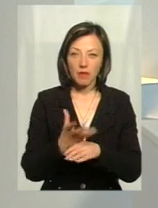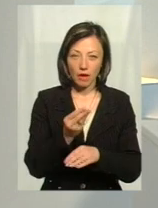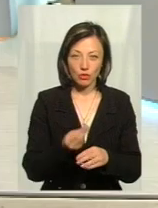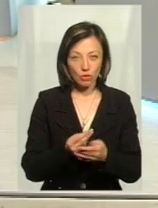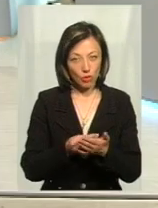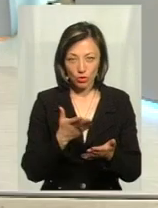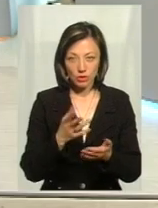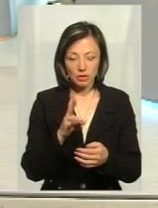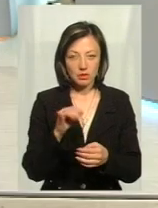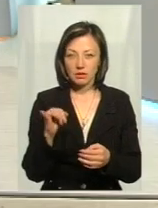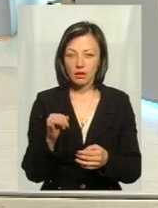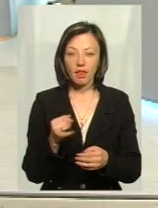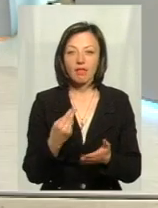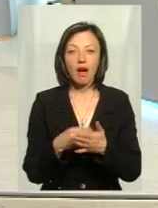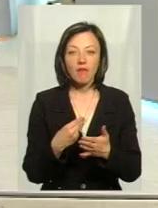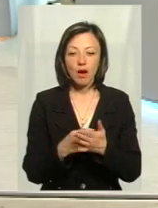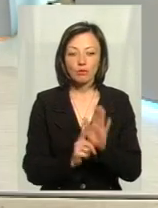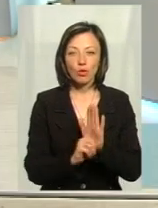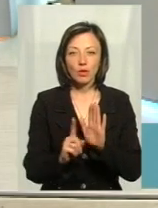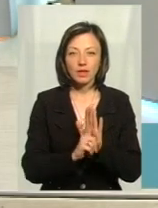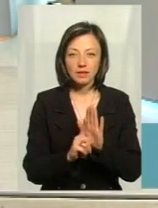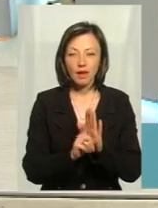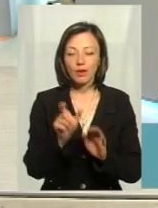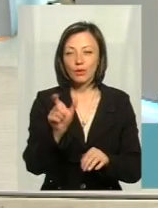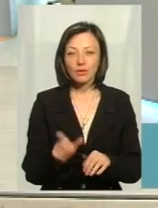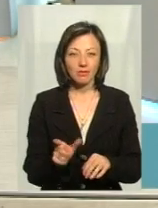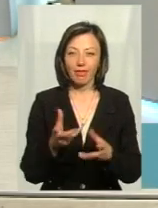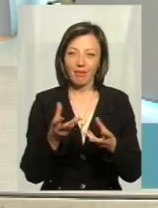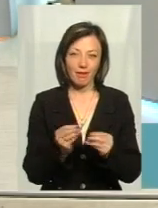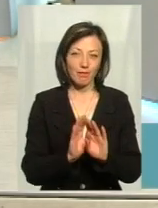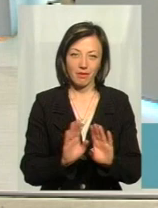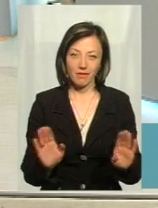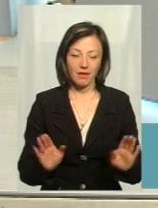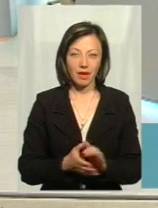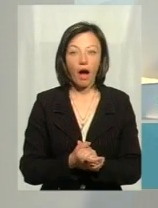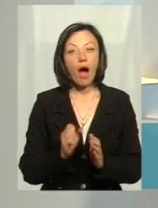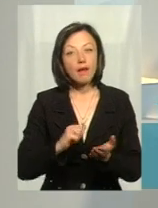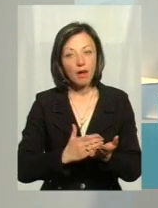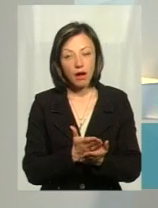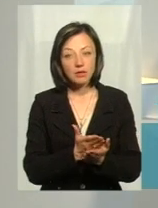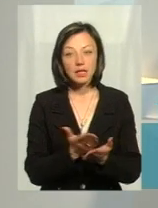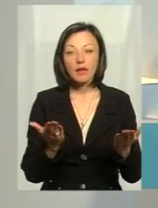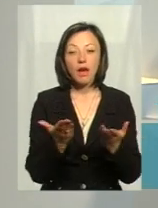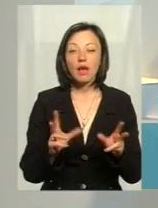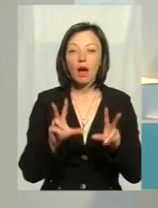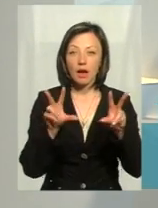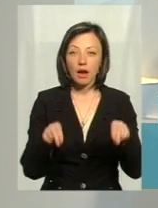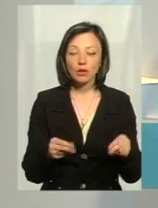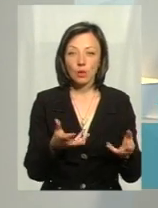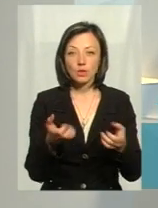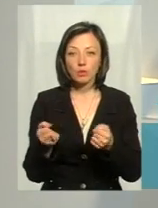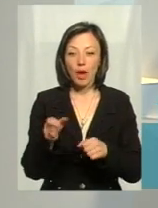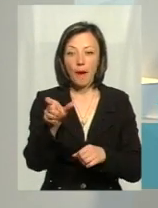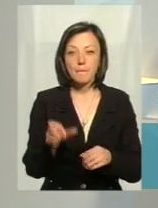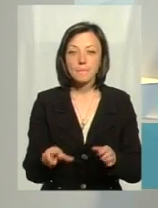Ні. На вартість приїзда, саме цікаве, що пасажиру це не впливає. А на якість? От які гарантії отримує